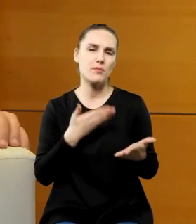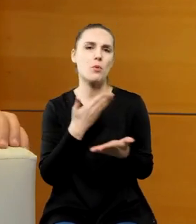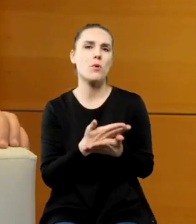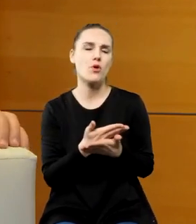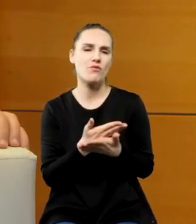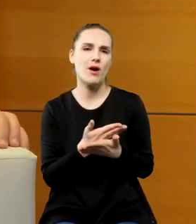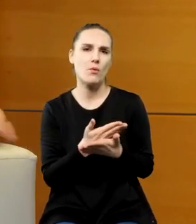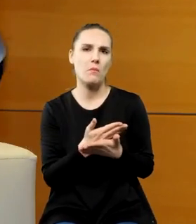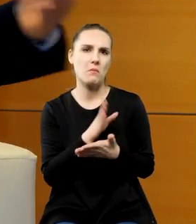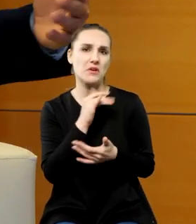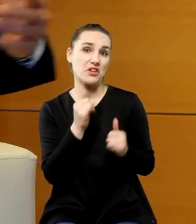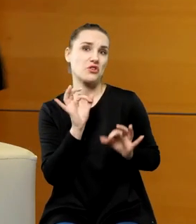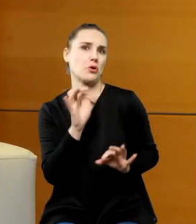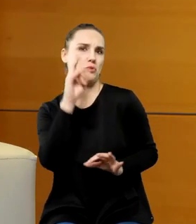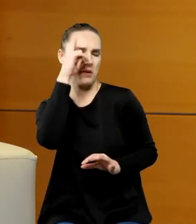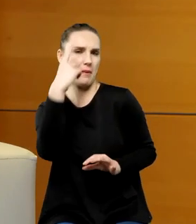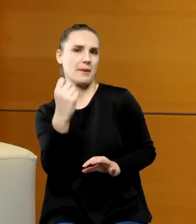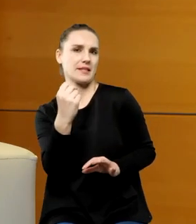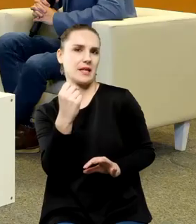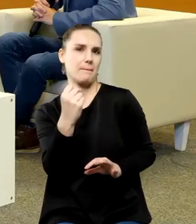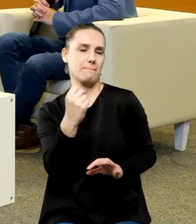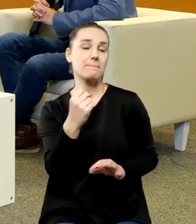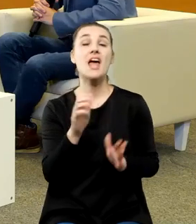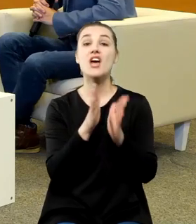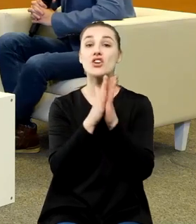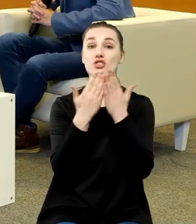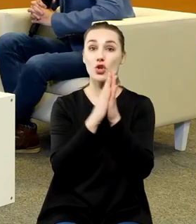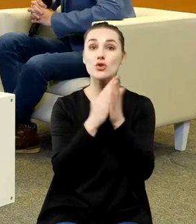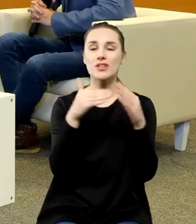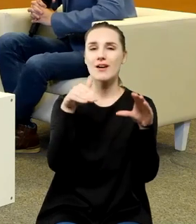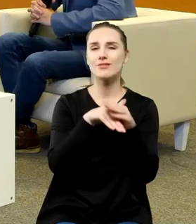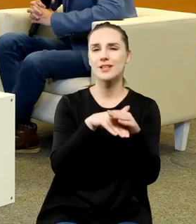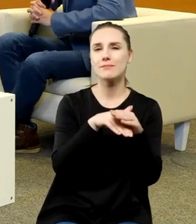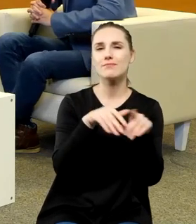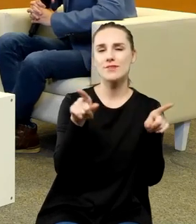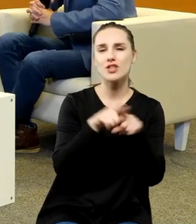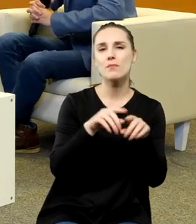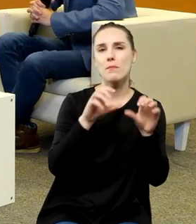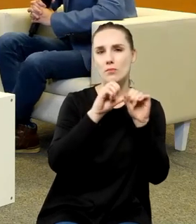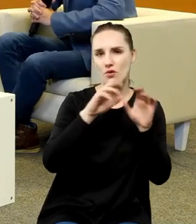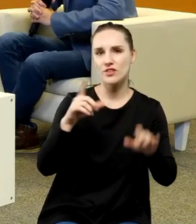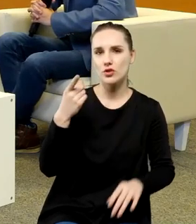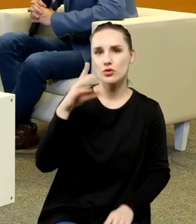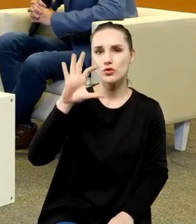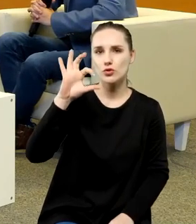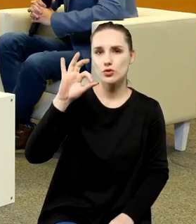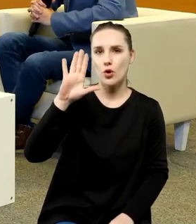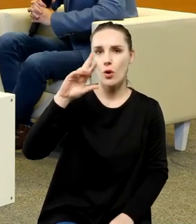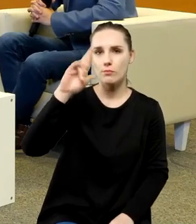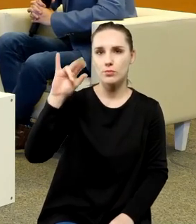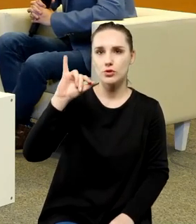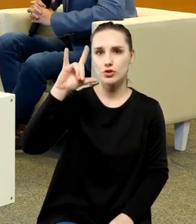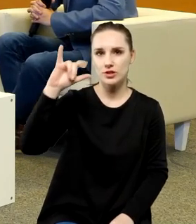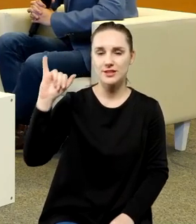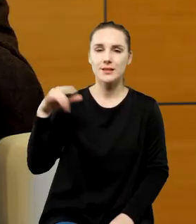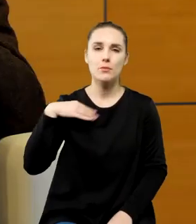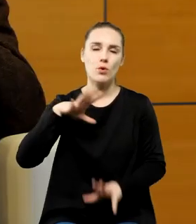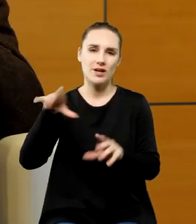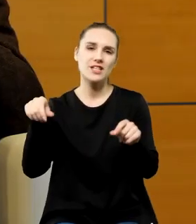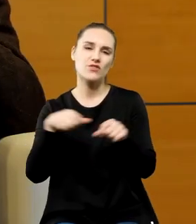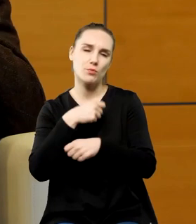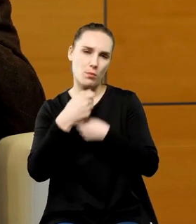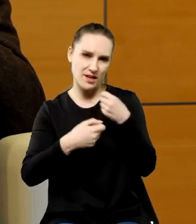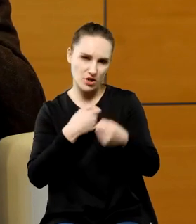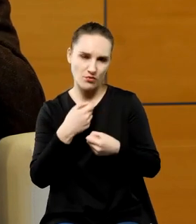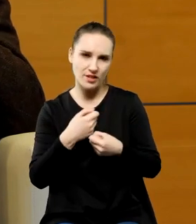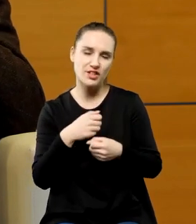sporządzenie tego książka jest poświęcona między innymi profesorowi Dobrzyckiemu który był jego współpracownikiem i przyjacielem